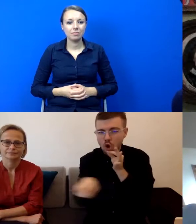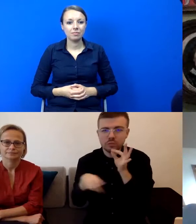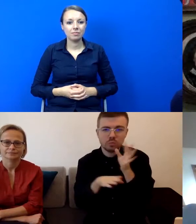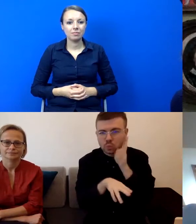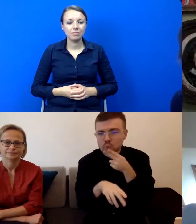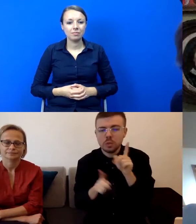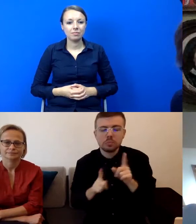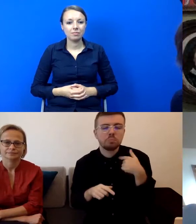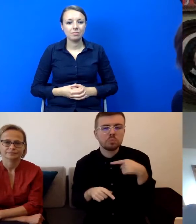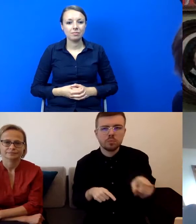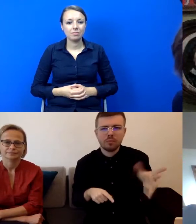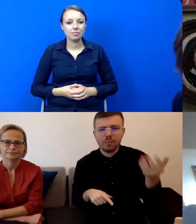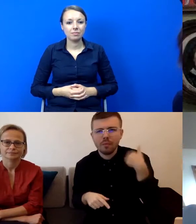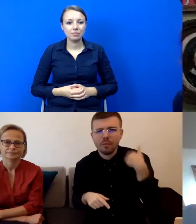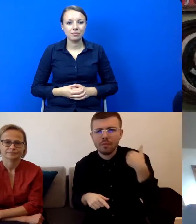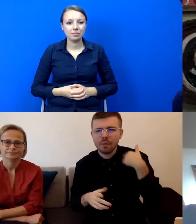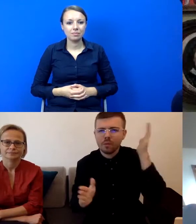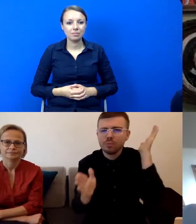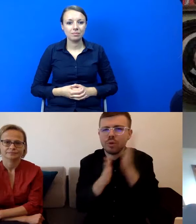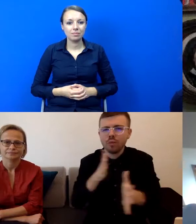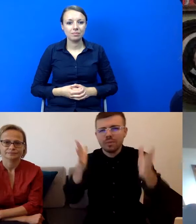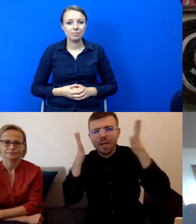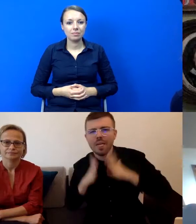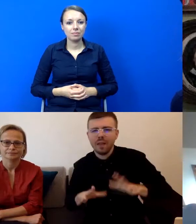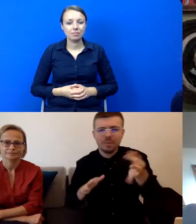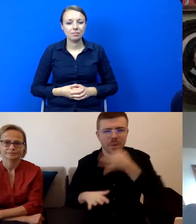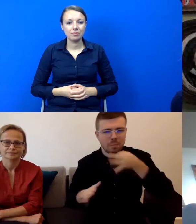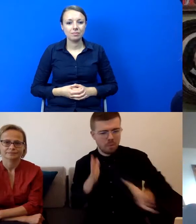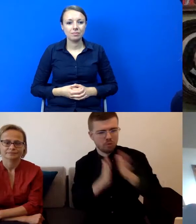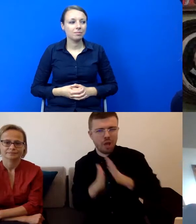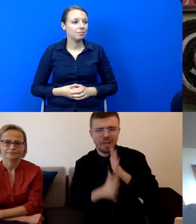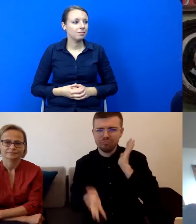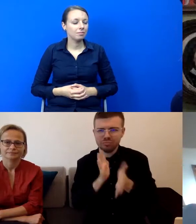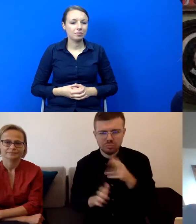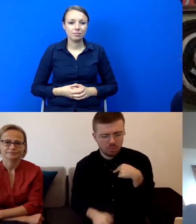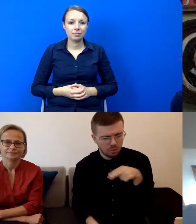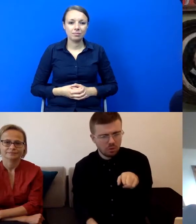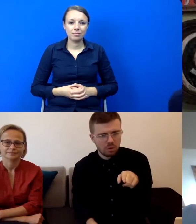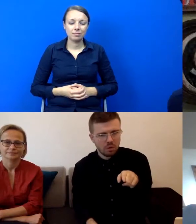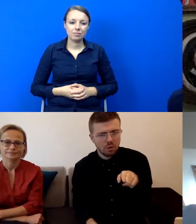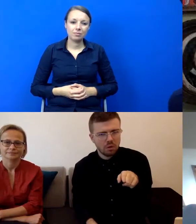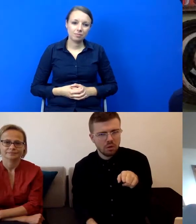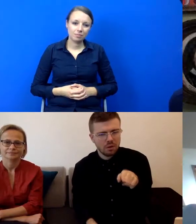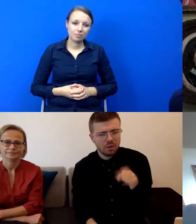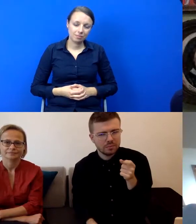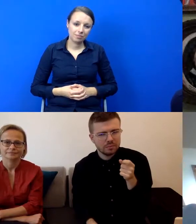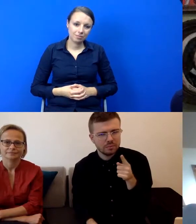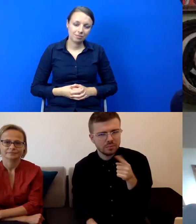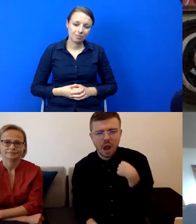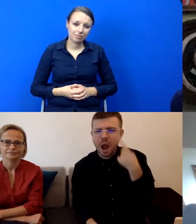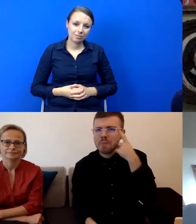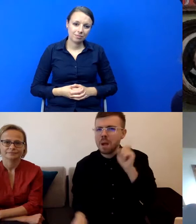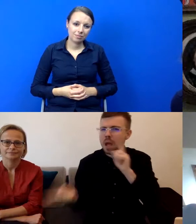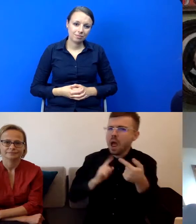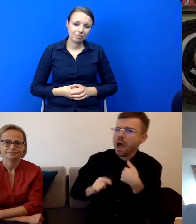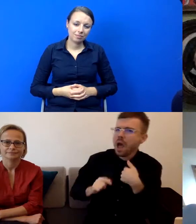zaczęłam pracować w Zachęcie i w momencie, jak